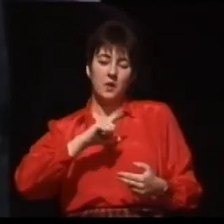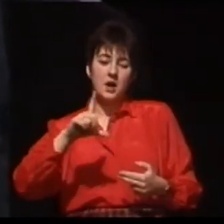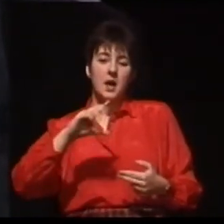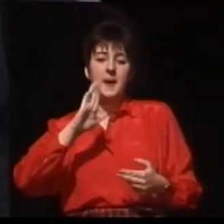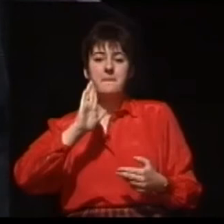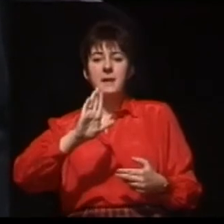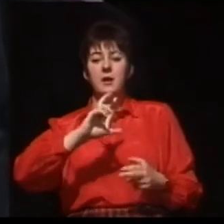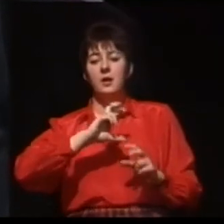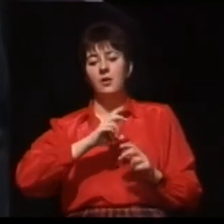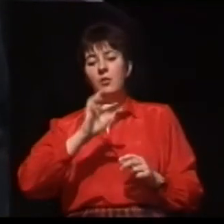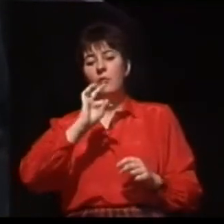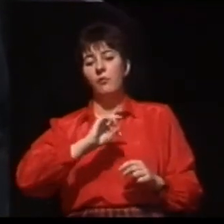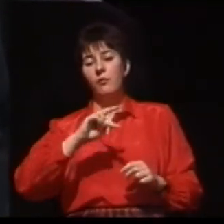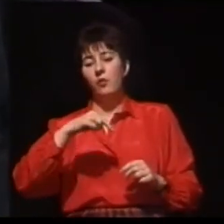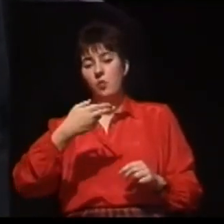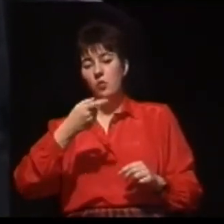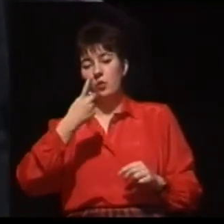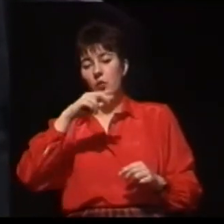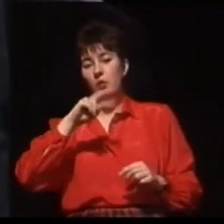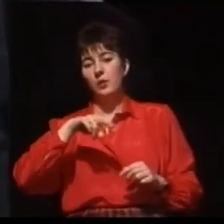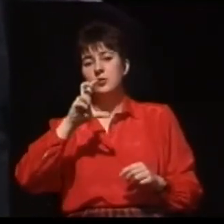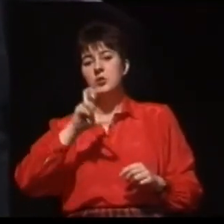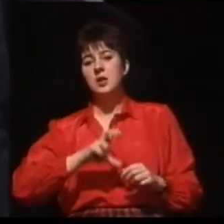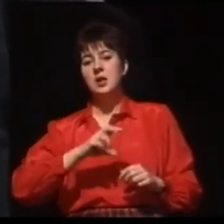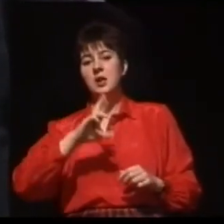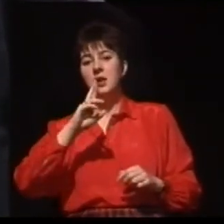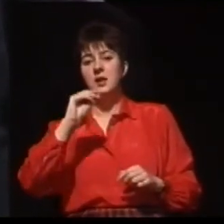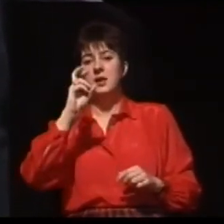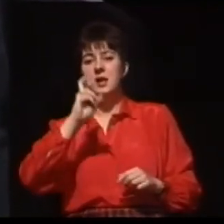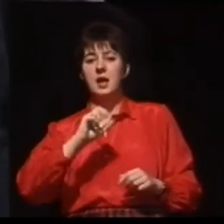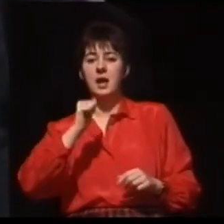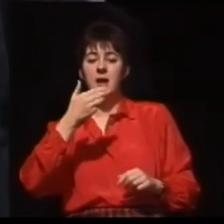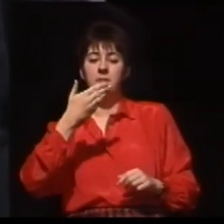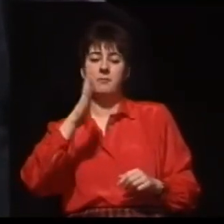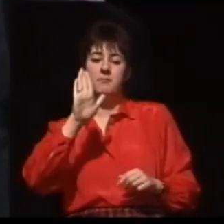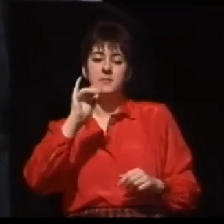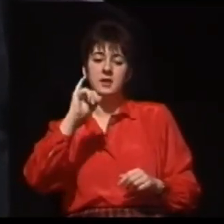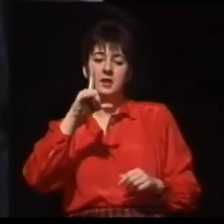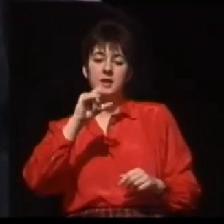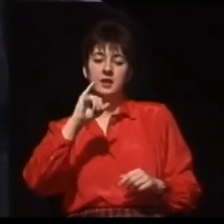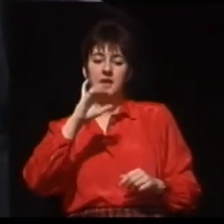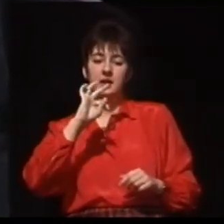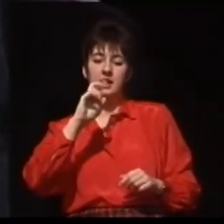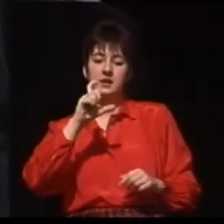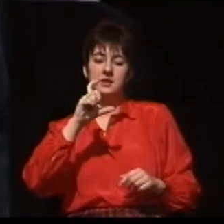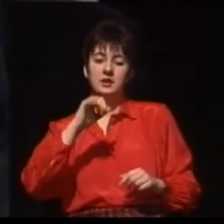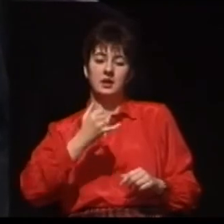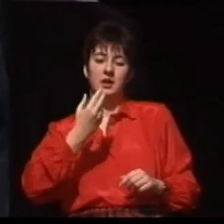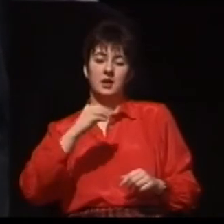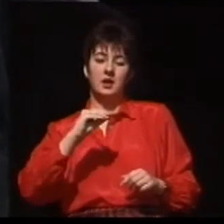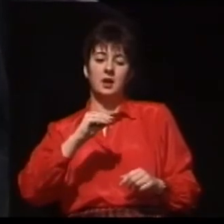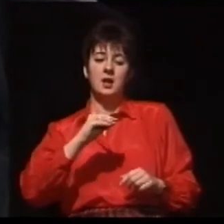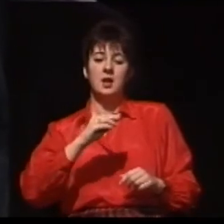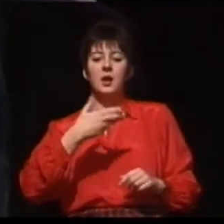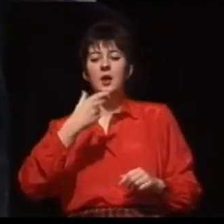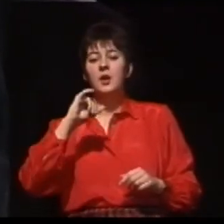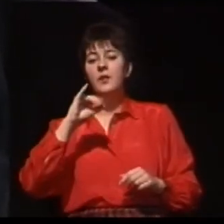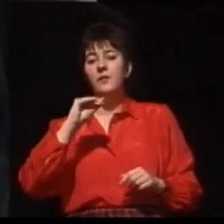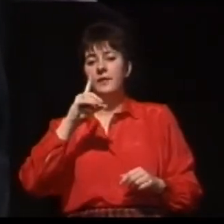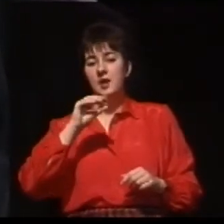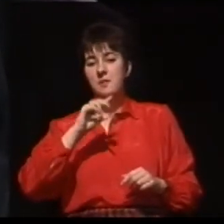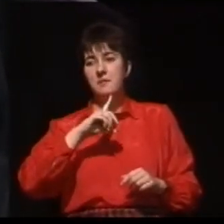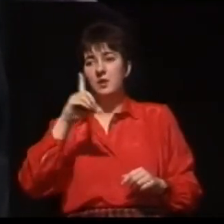80% pokrywa koszt, podkreślam, zakupu implantów. W 20% koszt zakupu pokrywa osoba